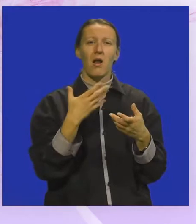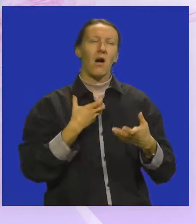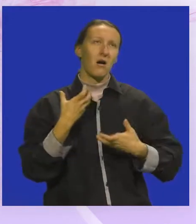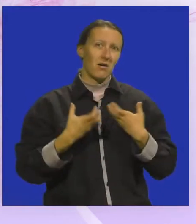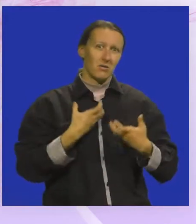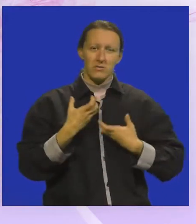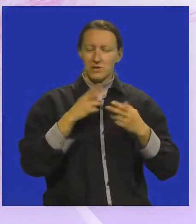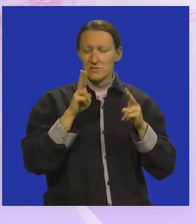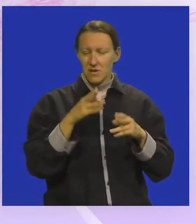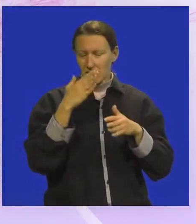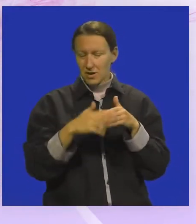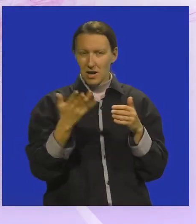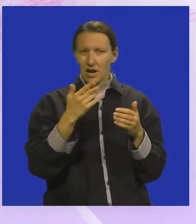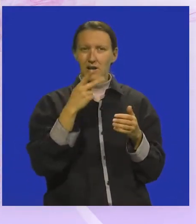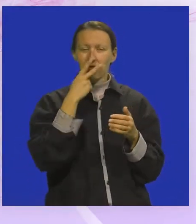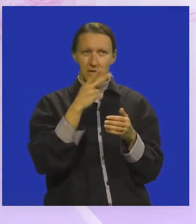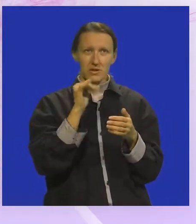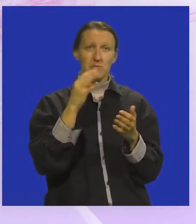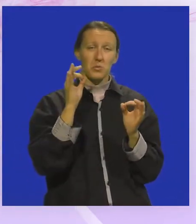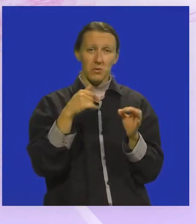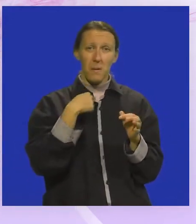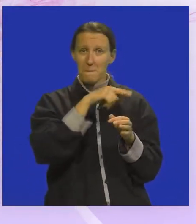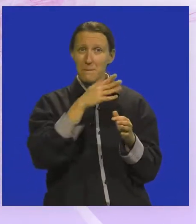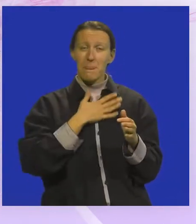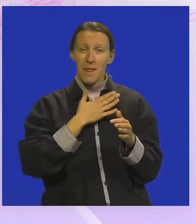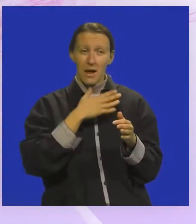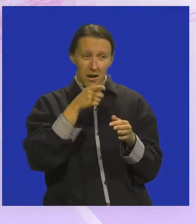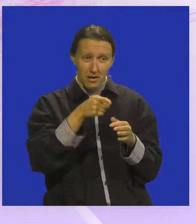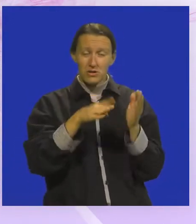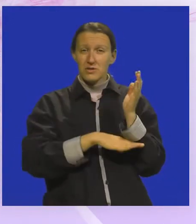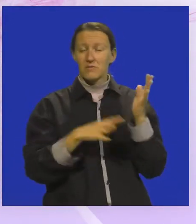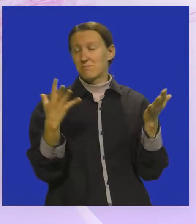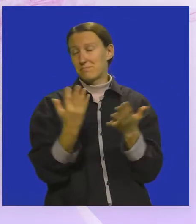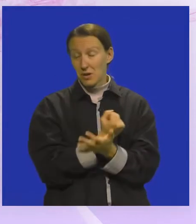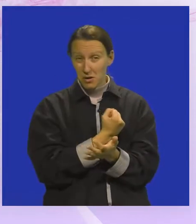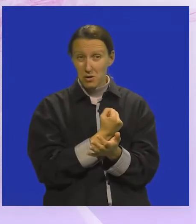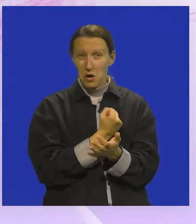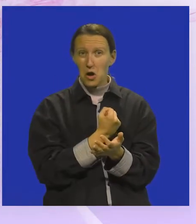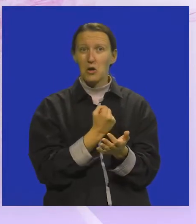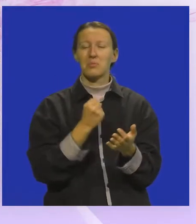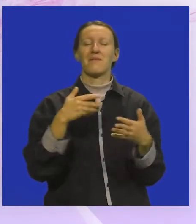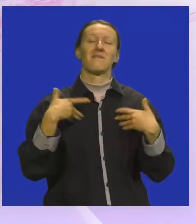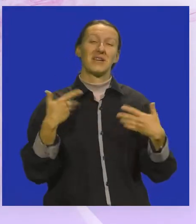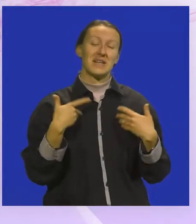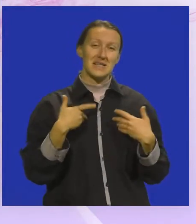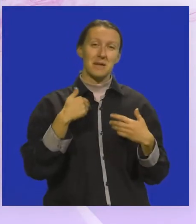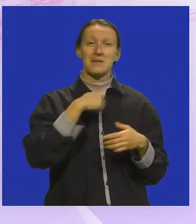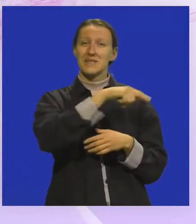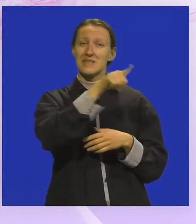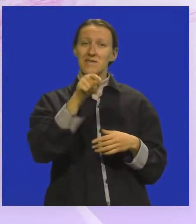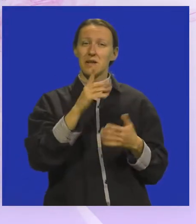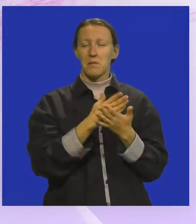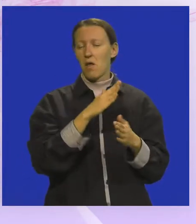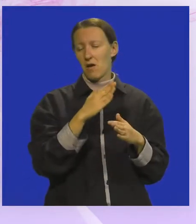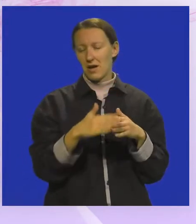uzbuđenja i zaista na kraju kada se ispostavilo da smo upravo mi, odnosno naša ladonja pobjednica, evo, veselju, mislim svih nas nije